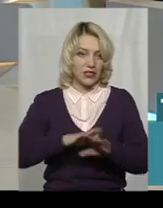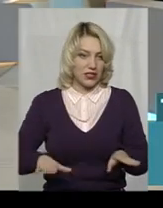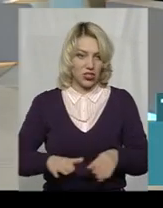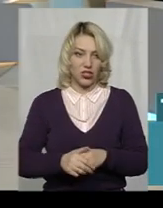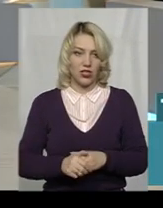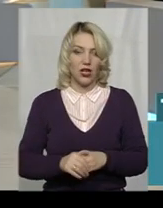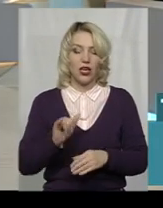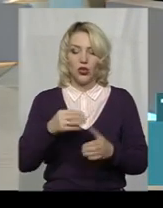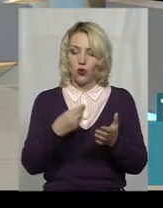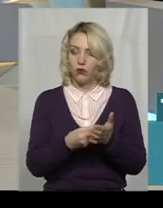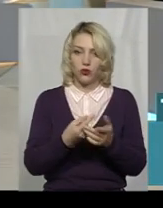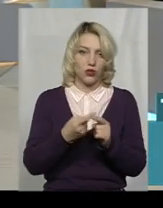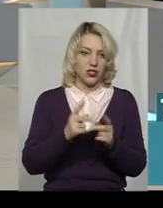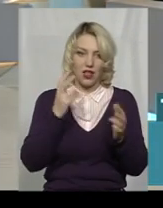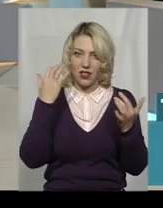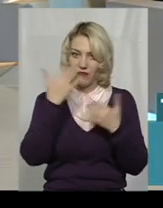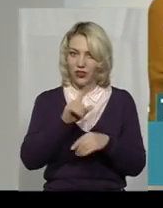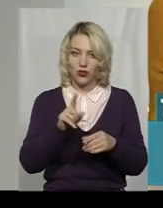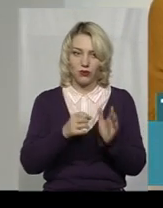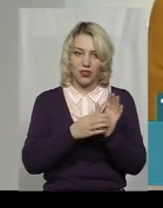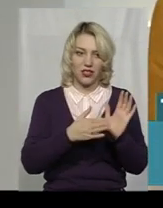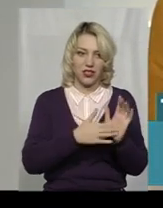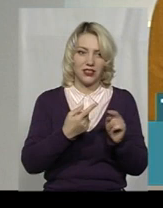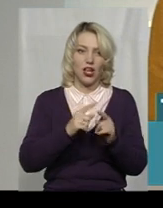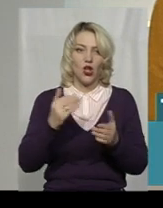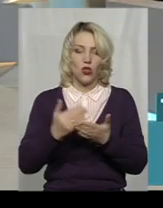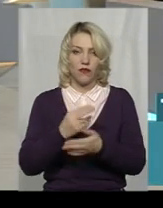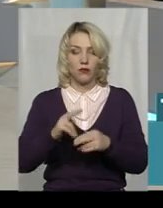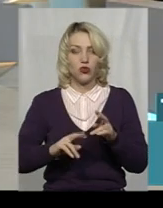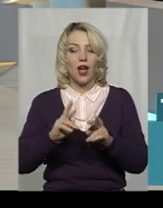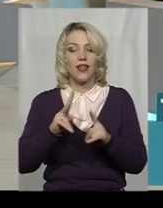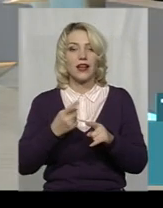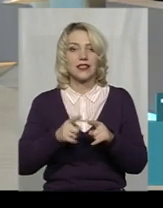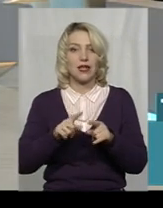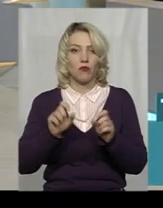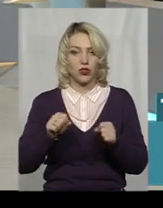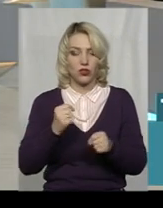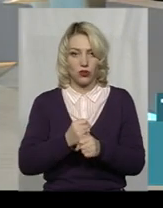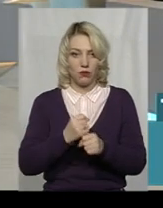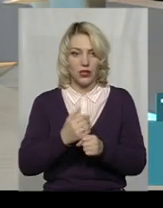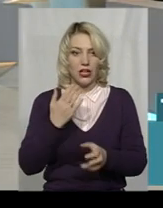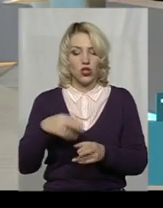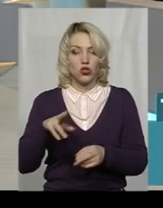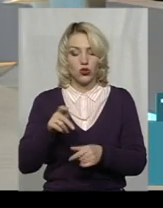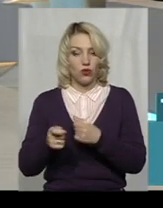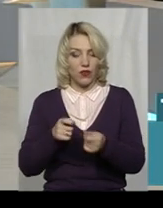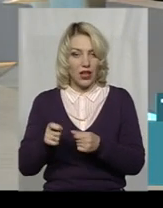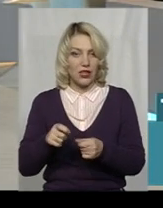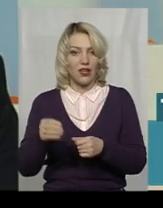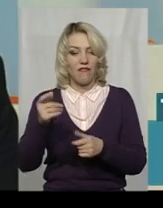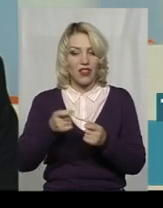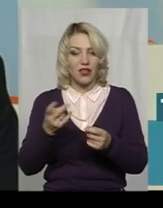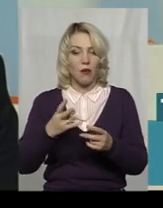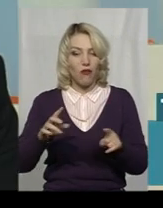цього. бюджеті цього не видно, правда, щоб закладалися прям нові підприємства. Але яким чином це можна зробити? З точки зори влади, влада має